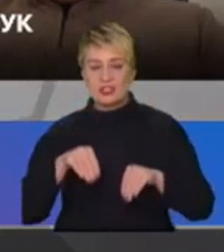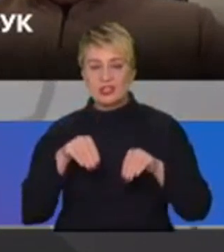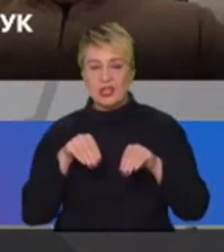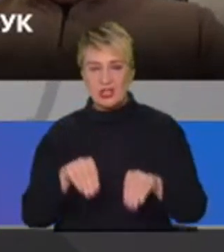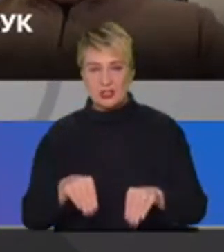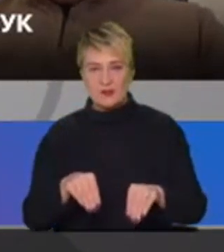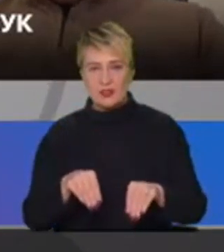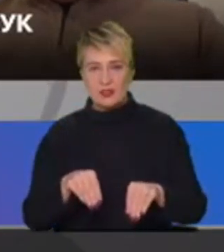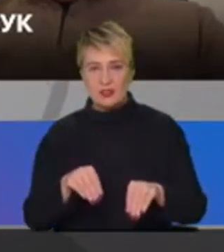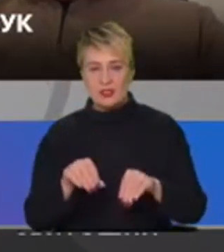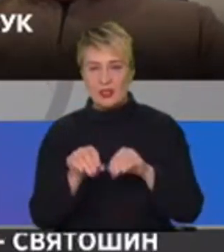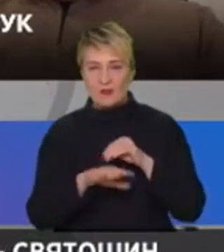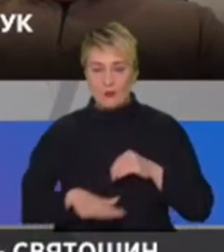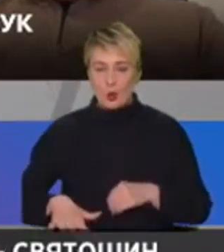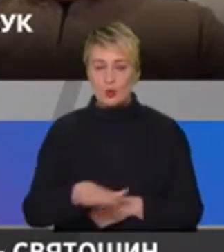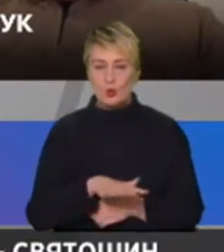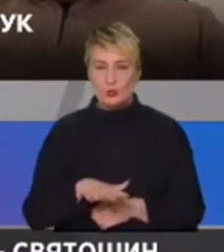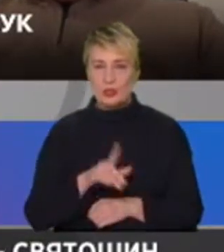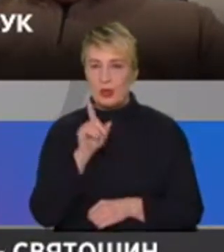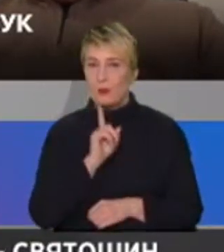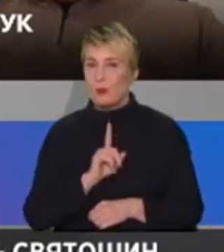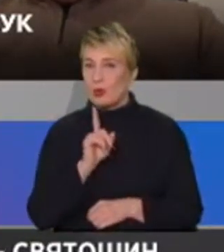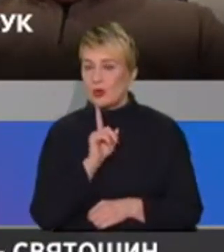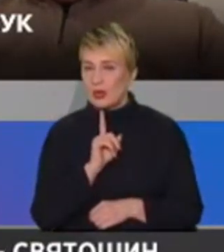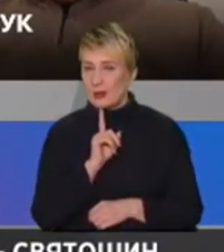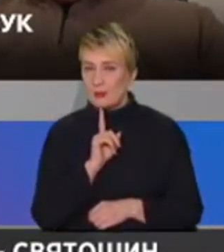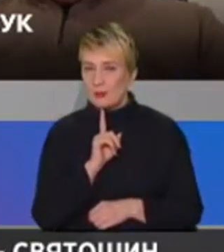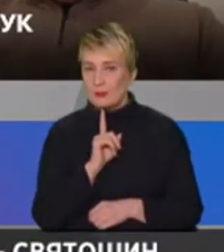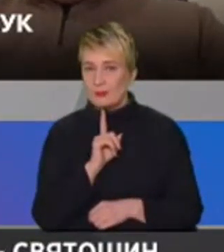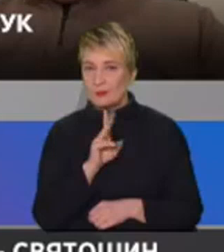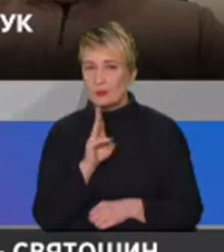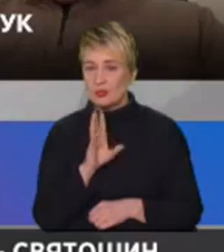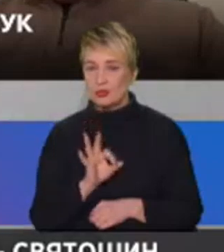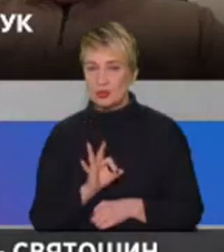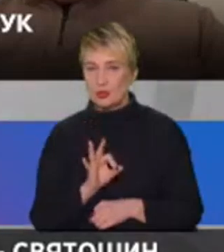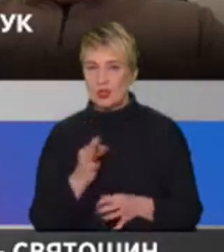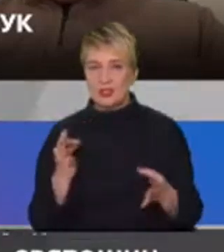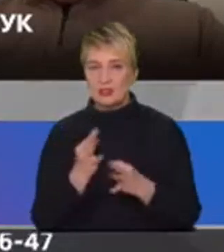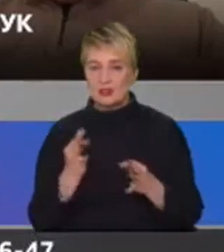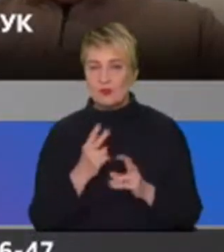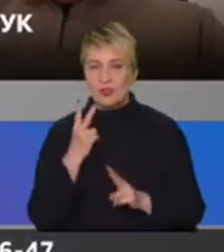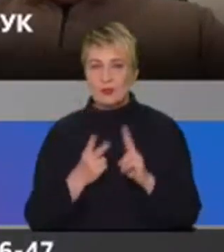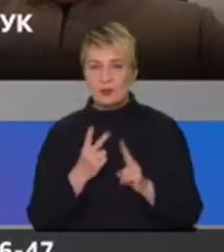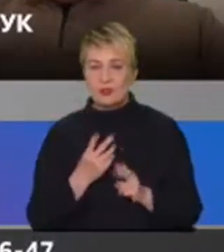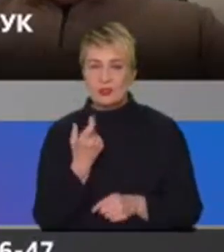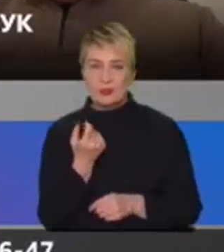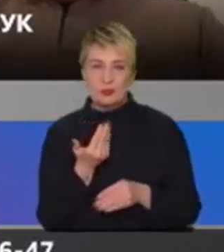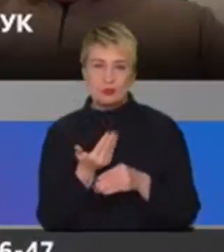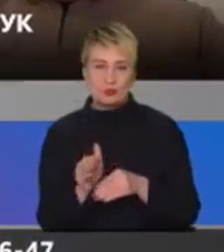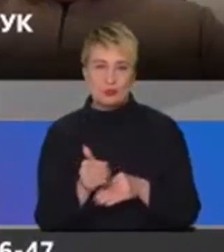Тобто, ми поки по сівообороту не меніли практично нічого, разве що чуть-чуть